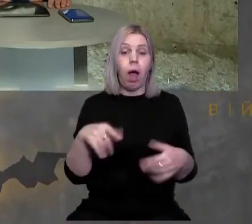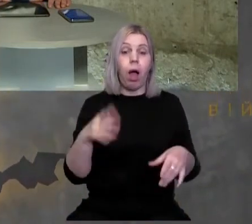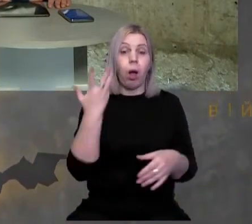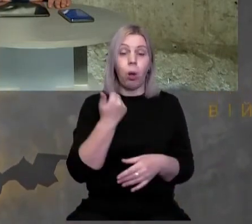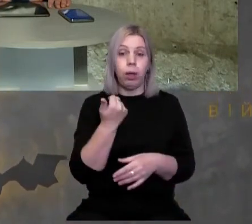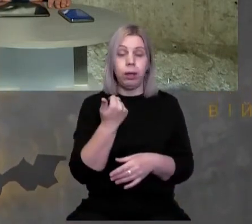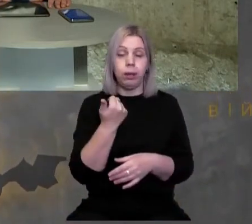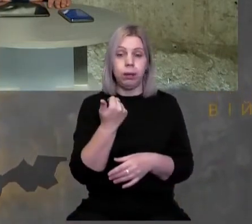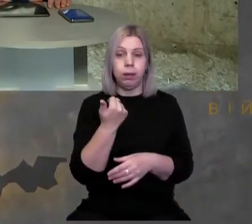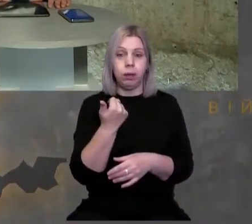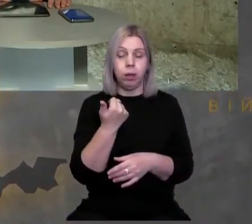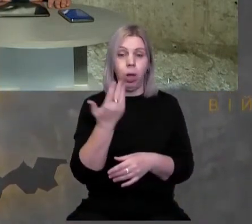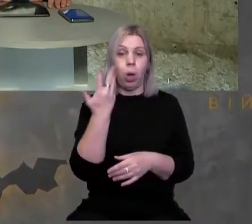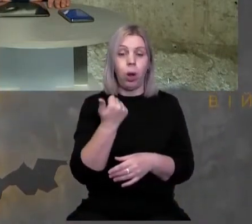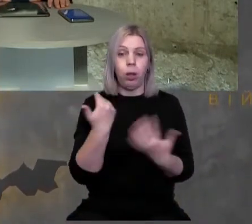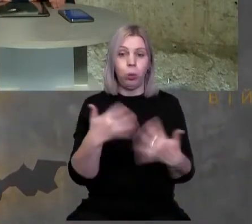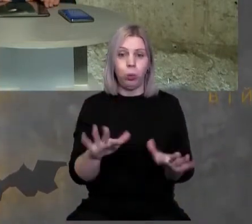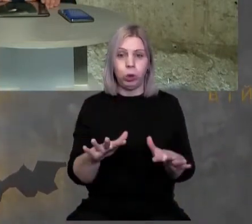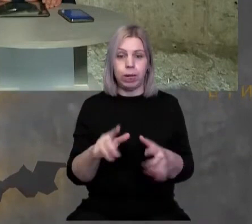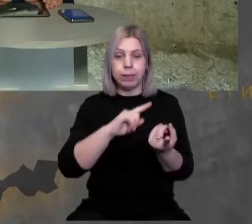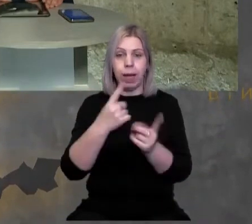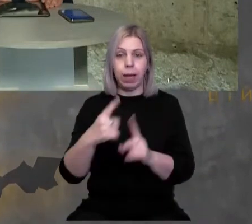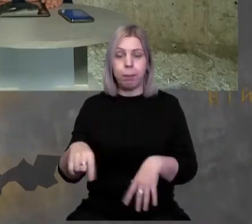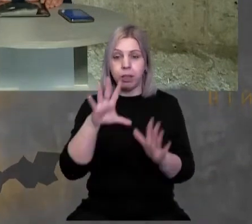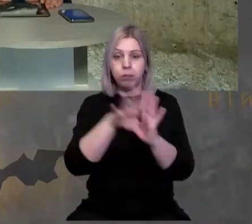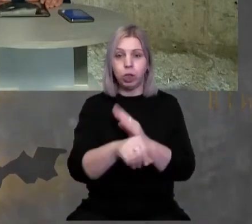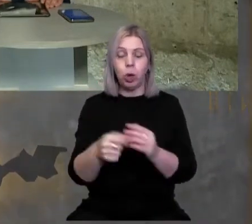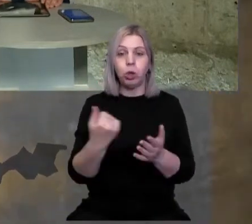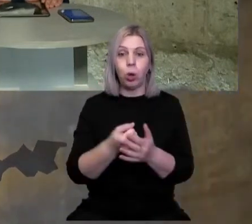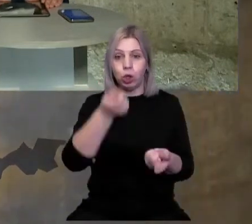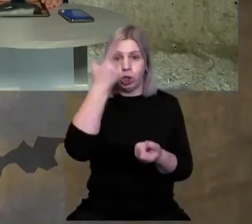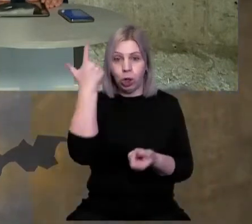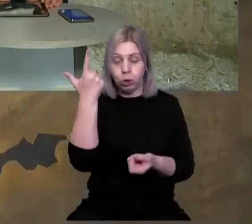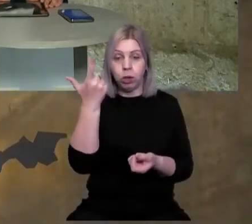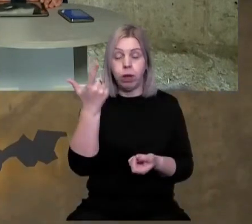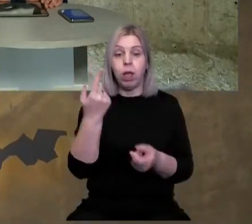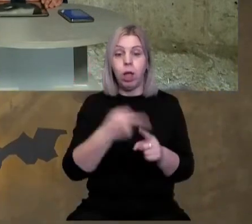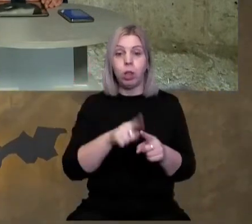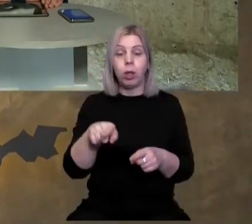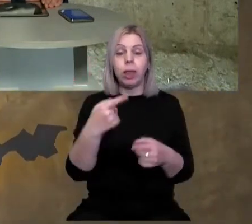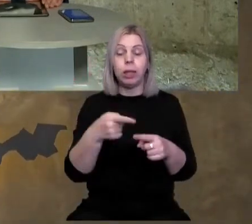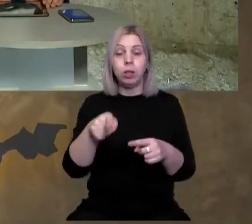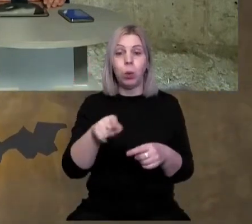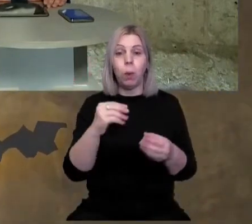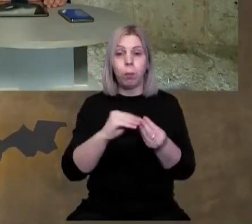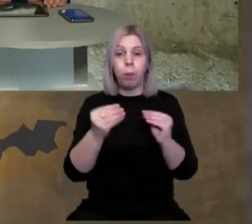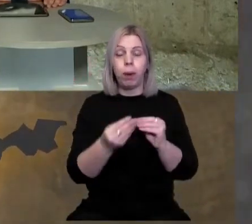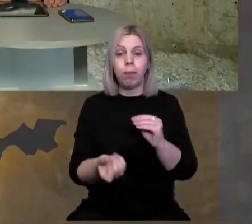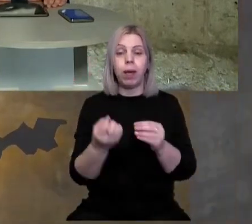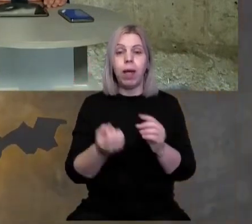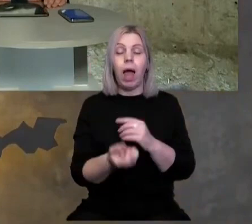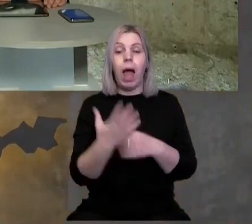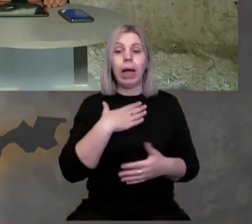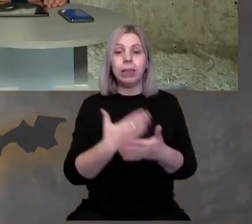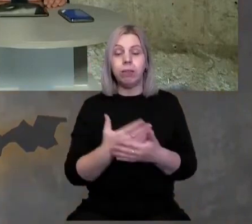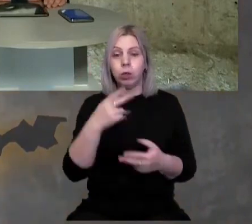коли вже Закарпаття війшло до складу Чифловаччини, то на цю проблему активно звернули